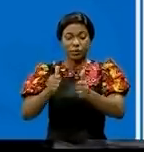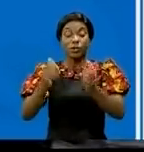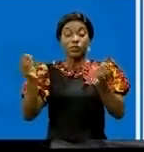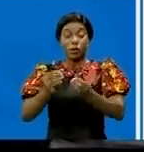texte... ...